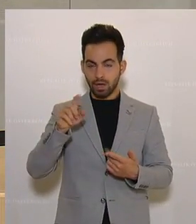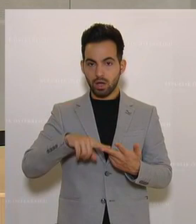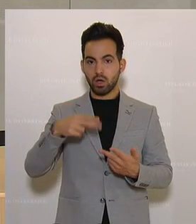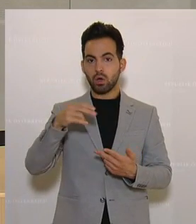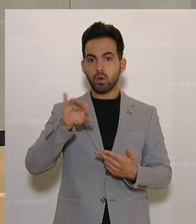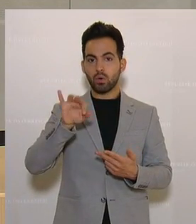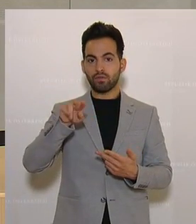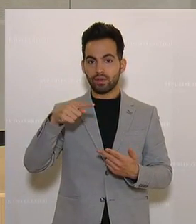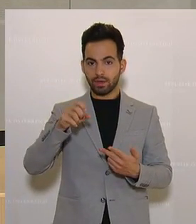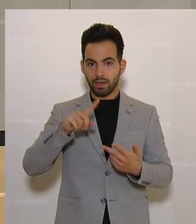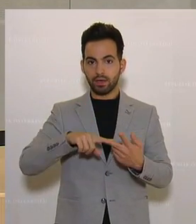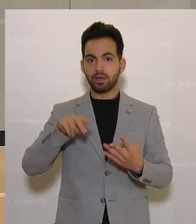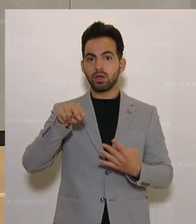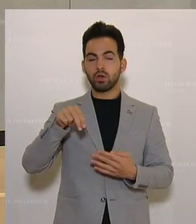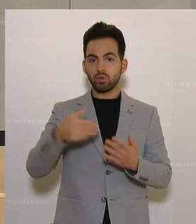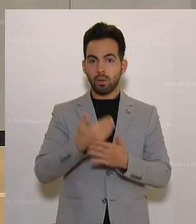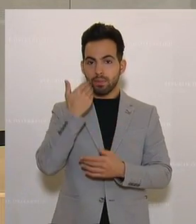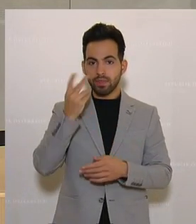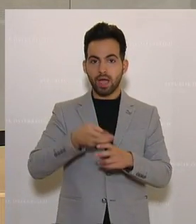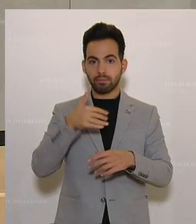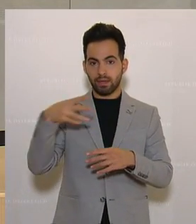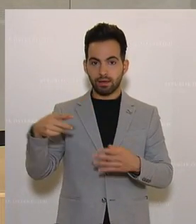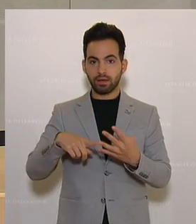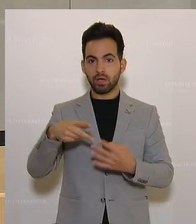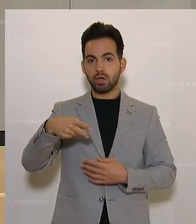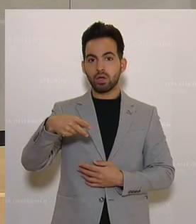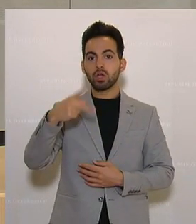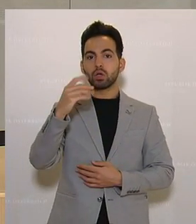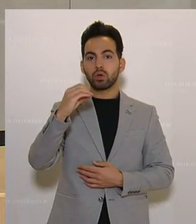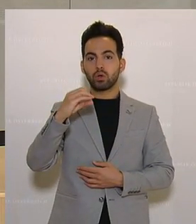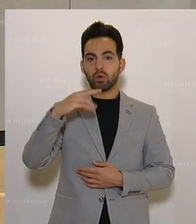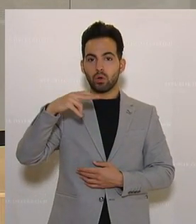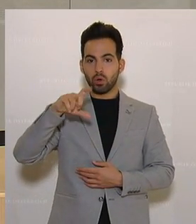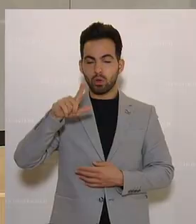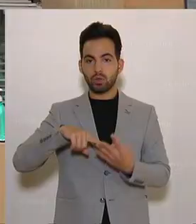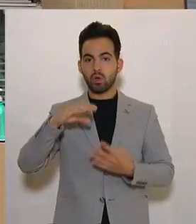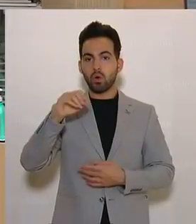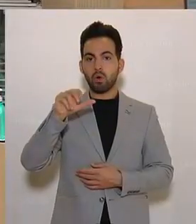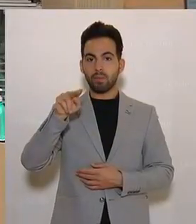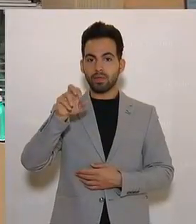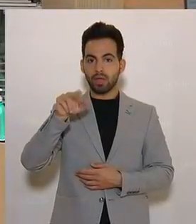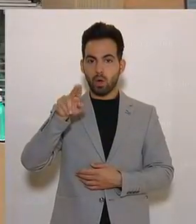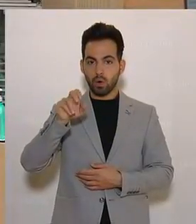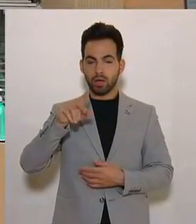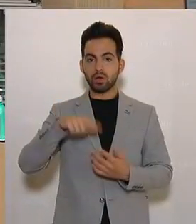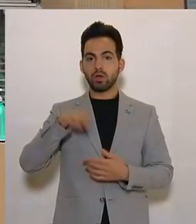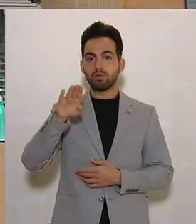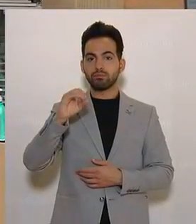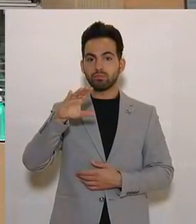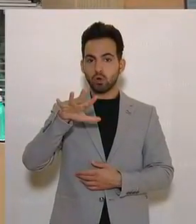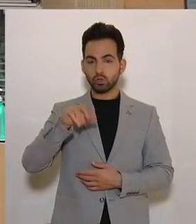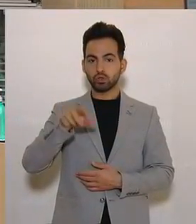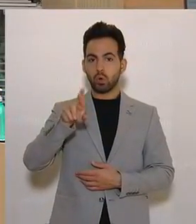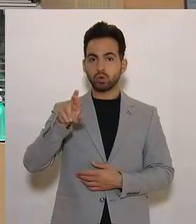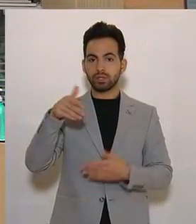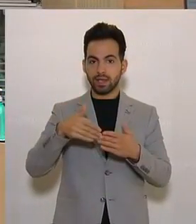Höfinger, Irene Neumann-Hartberger, Klaus Köchl, Peter Oberrauner, Eugen Bösch, Rosa